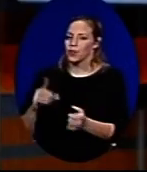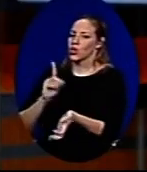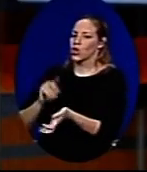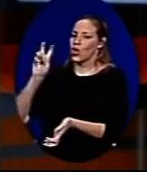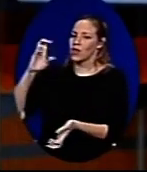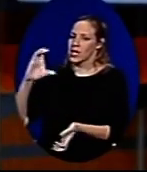לך. תודה.